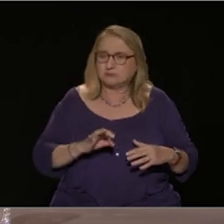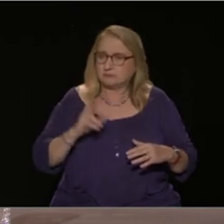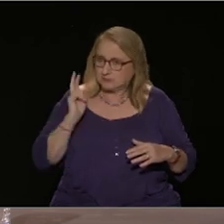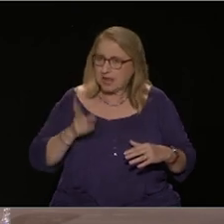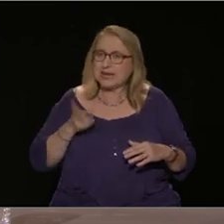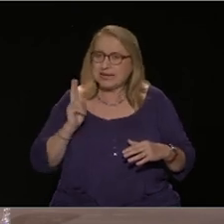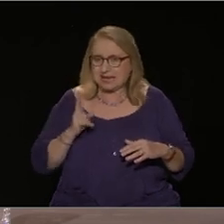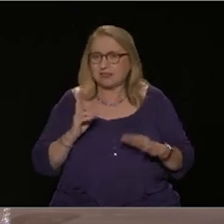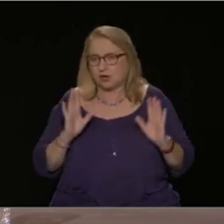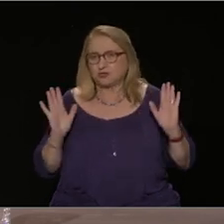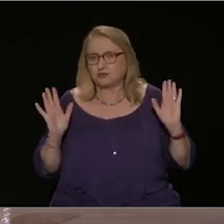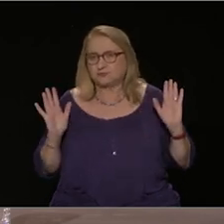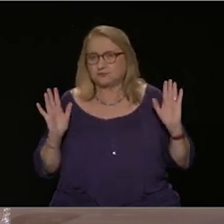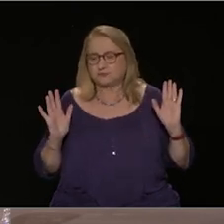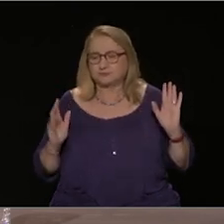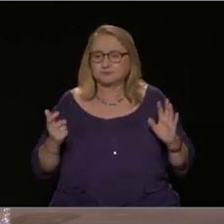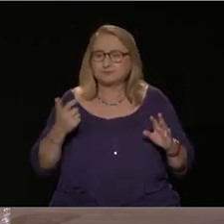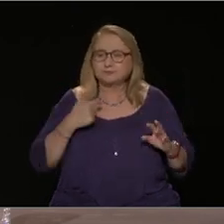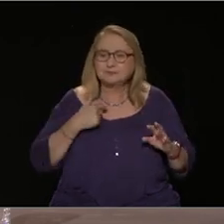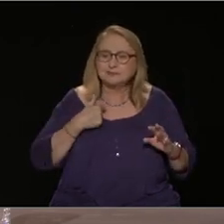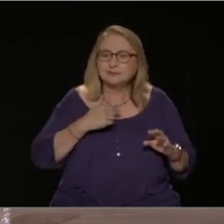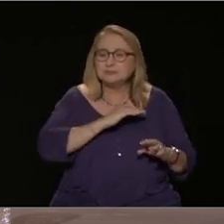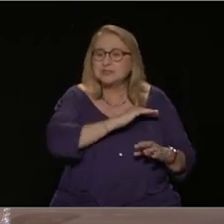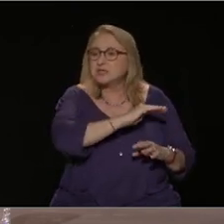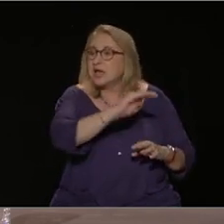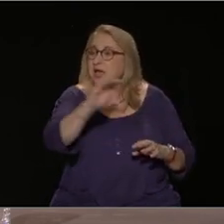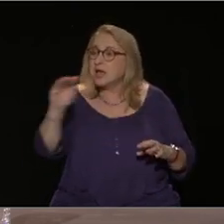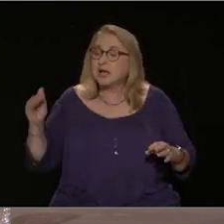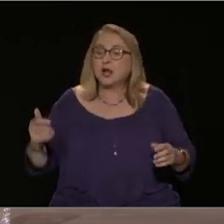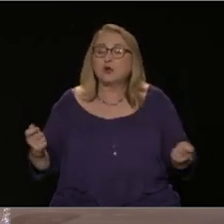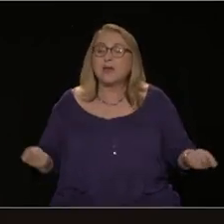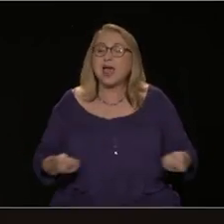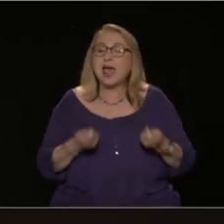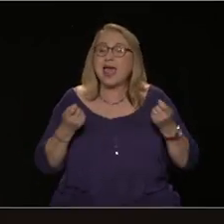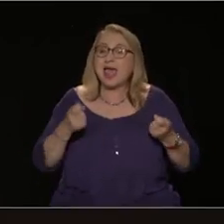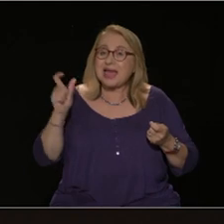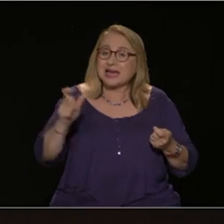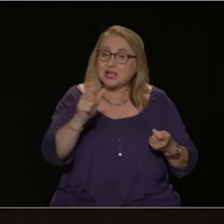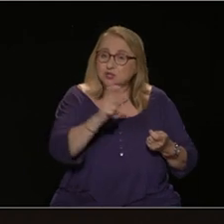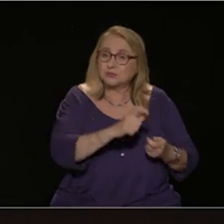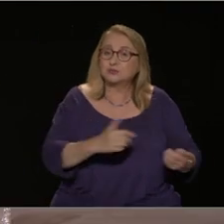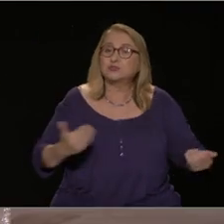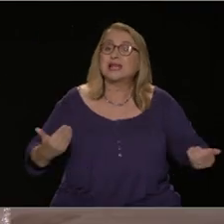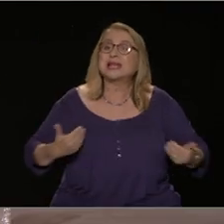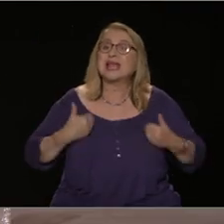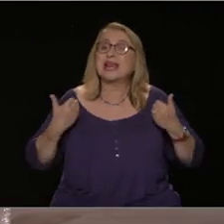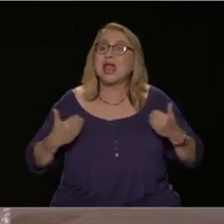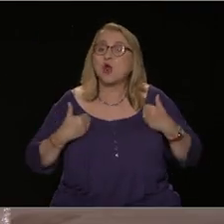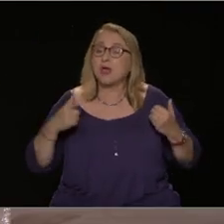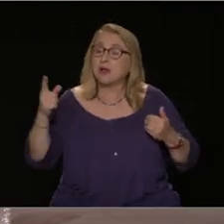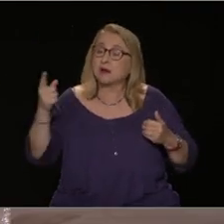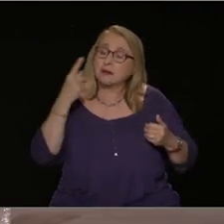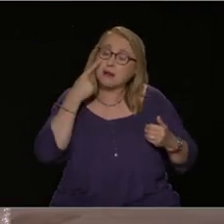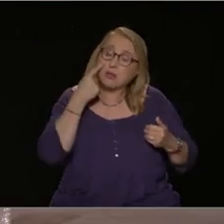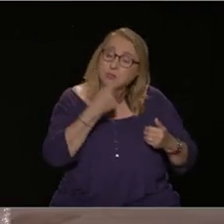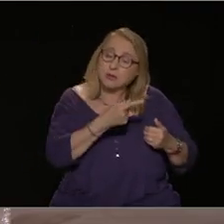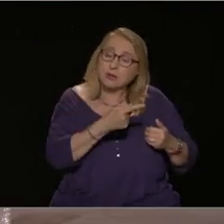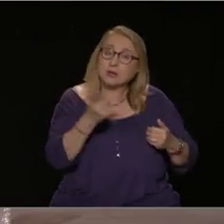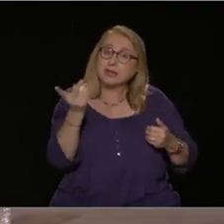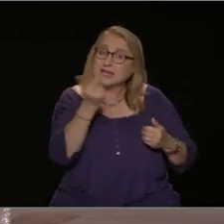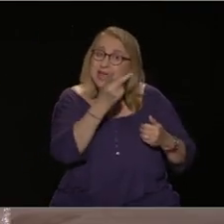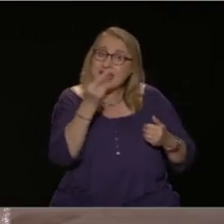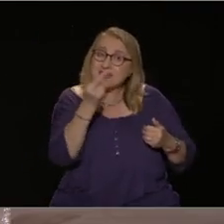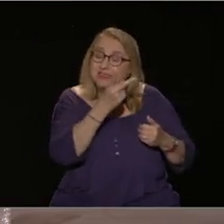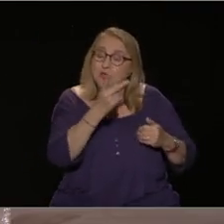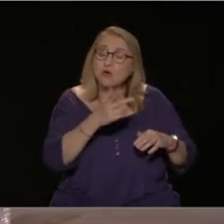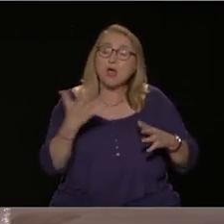Εμείς καλούμε τους εργαζόμενους και την ΟΛΕΑ να δούνε την ευθύνη και των δύο αστικών τάξεων και βέβαια να